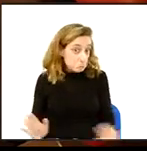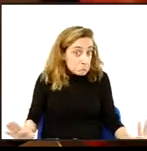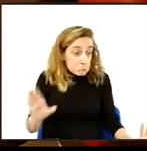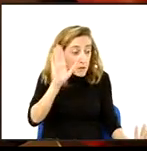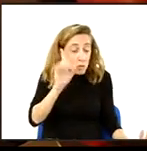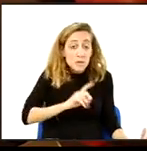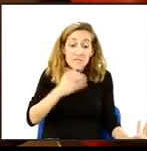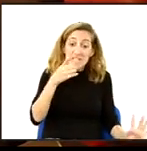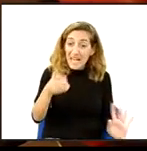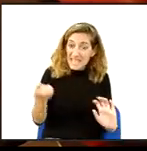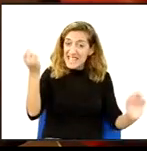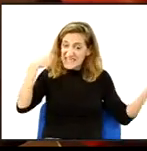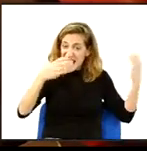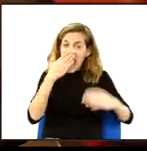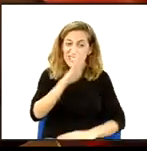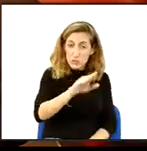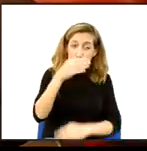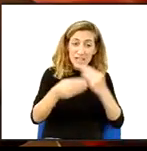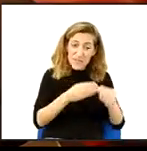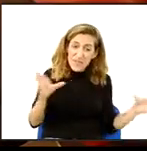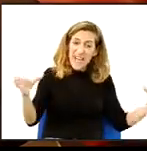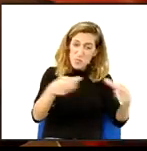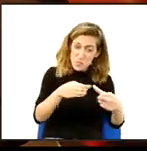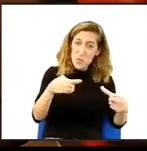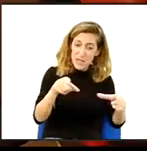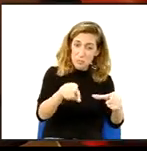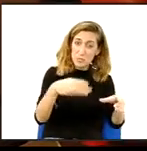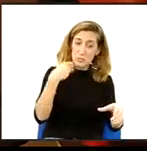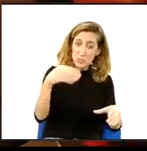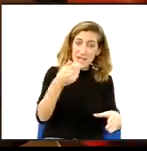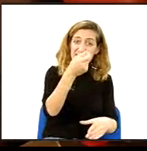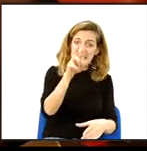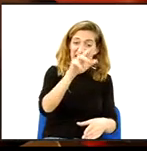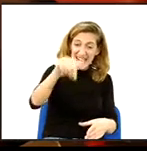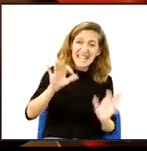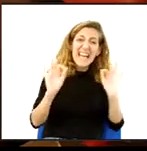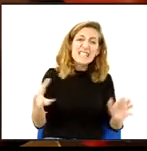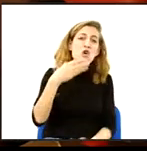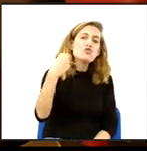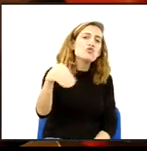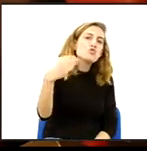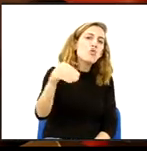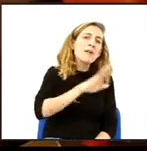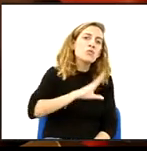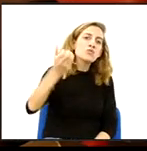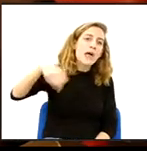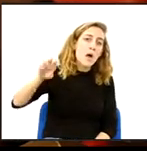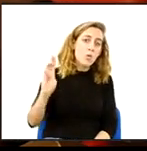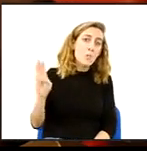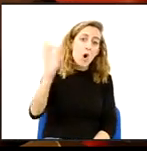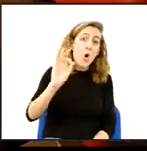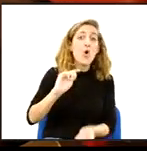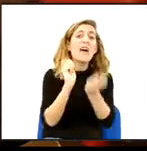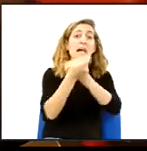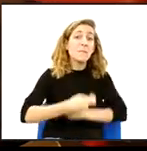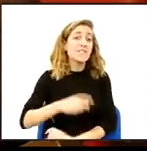actituds que estan fent aquests col·lectius que són les joventuts de la CUP o de Cap